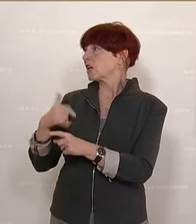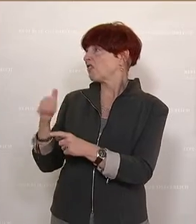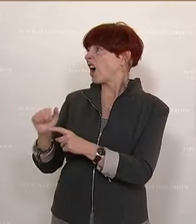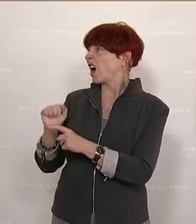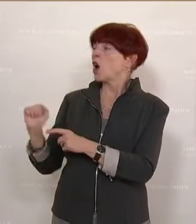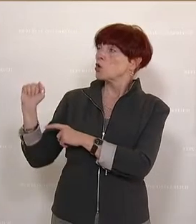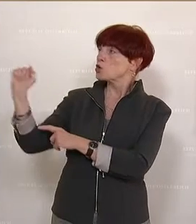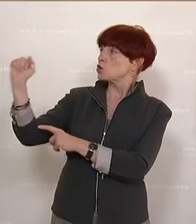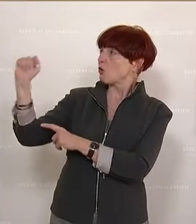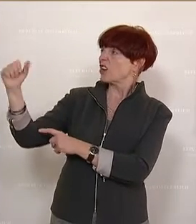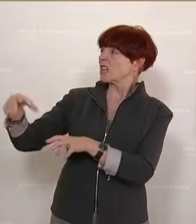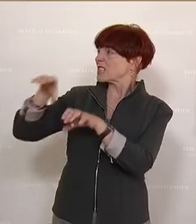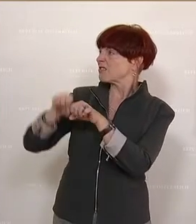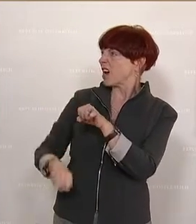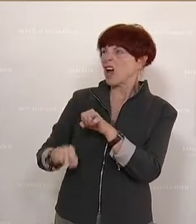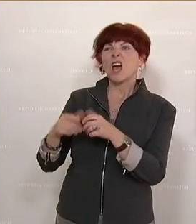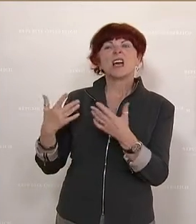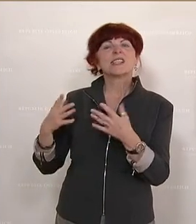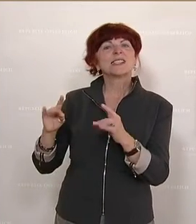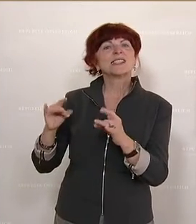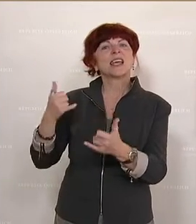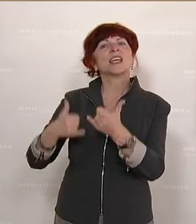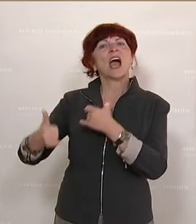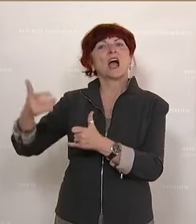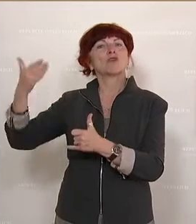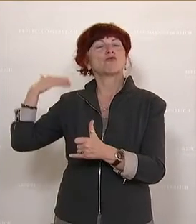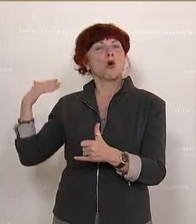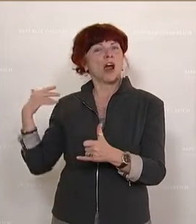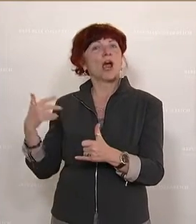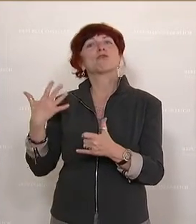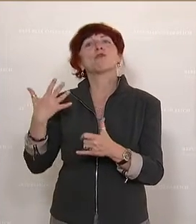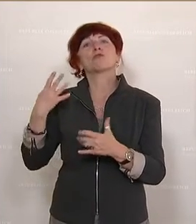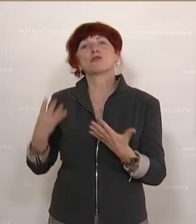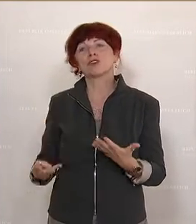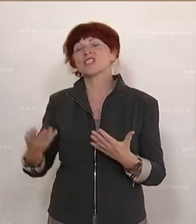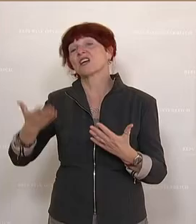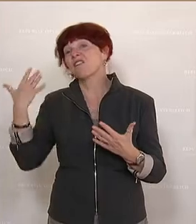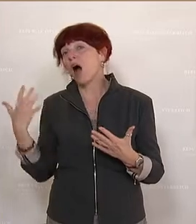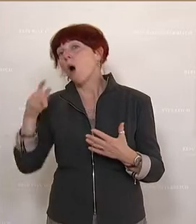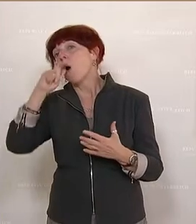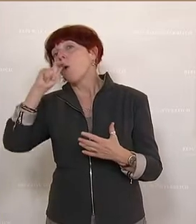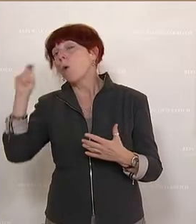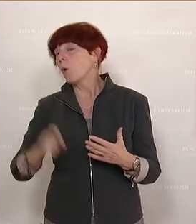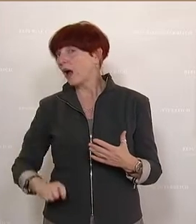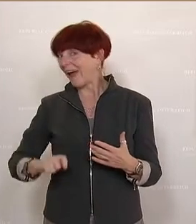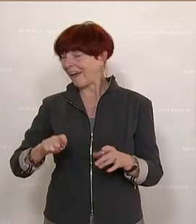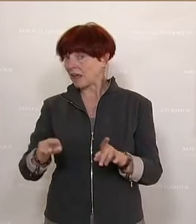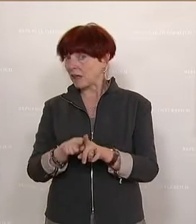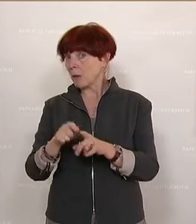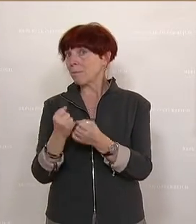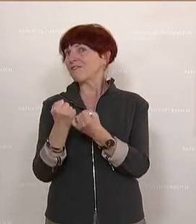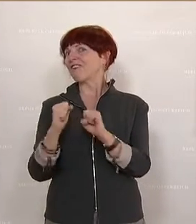oder zehn Jahre vorher, sagen wir so, sind wir 1945 von der Ukraine befreit worden. Also er stellt eigentlich alles so in völlig neuem Rahmen